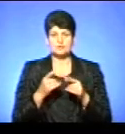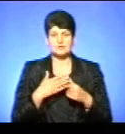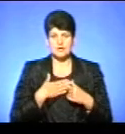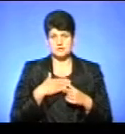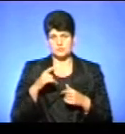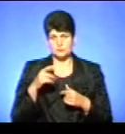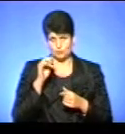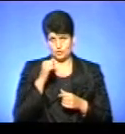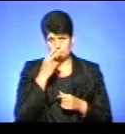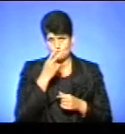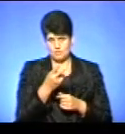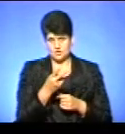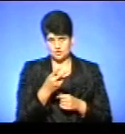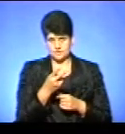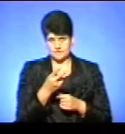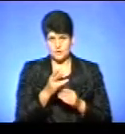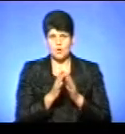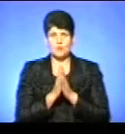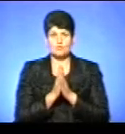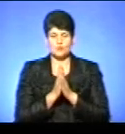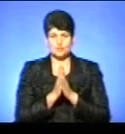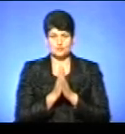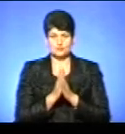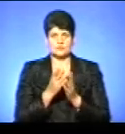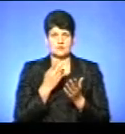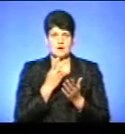глядачі могли побачити. От, власне, прошу інфографіку.